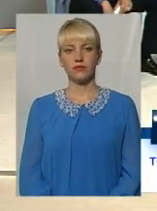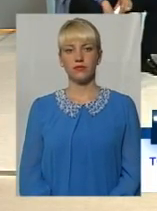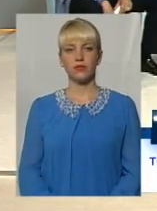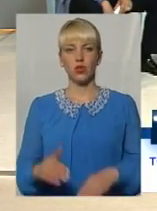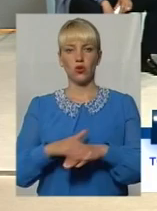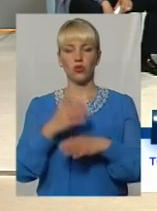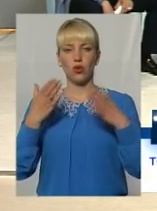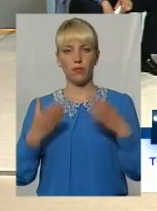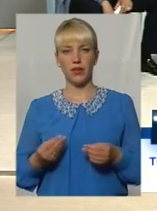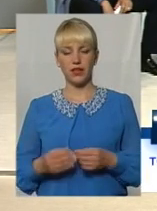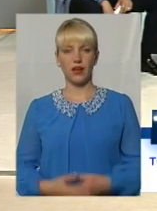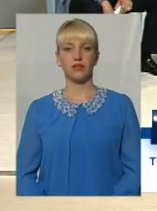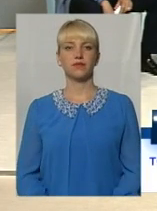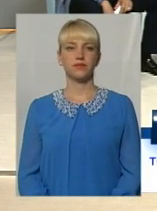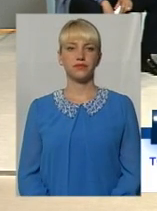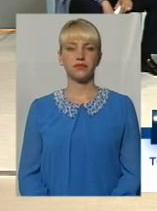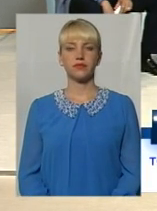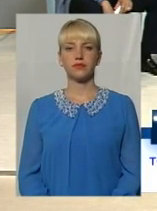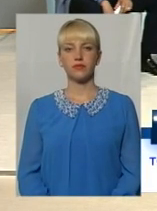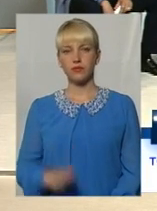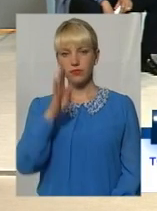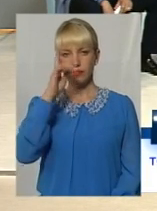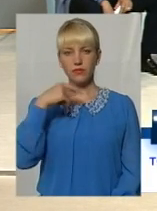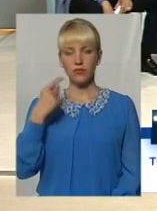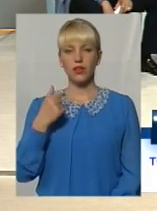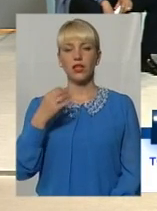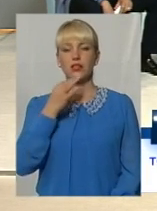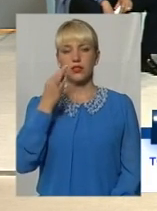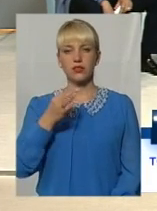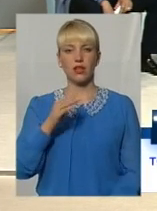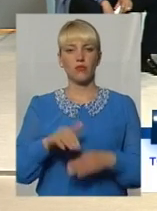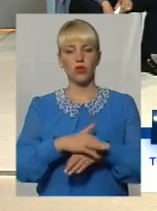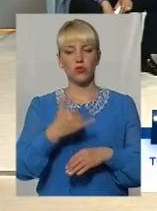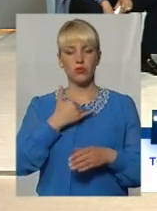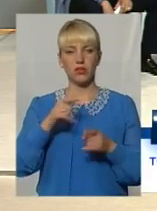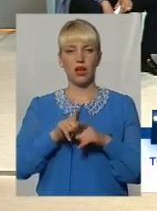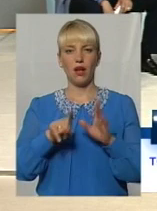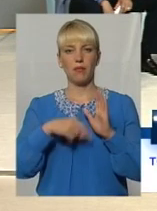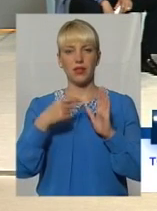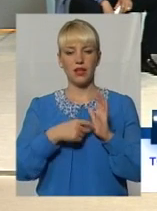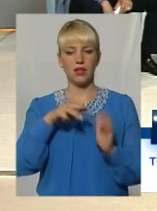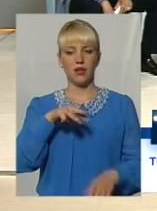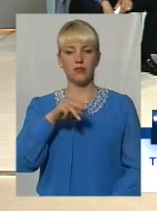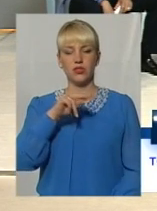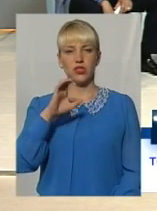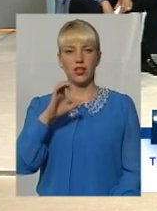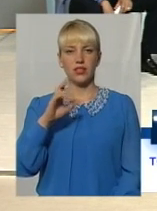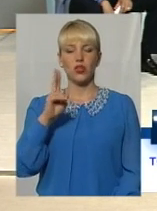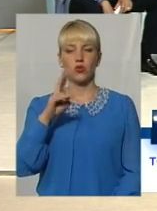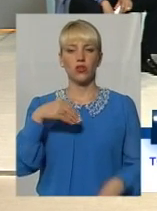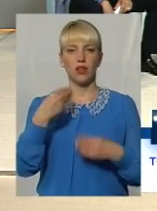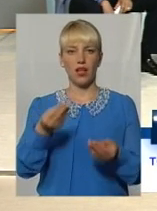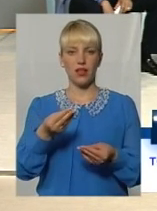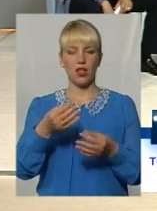Добрий день. Доброго здоров'я. Ти скажіть, будь ласка, мое таке питання. Наші МЧС-ники, хто їм дає дозвіл на